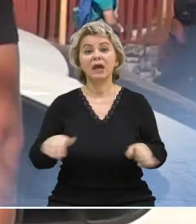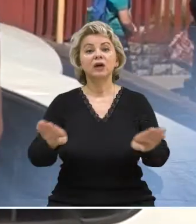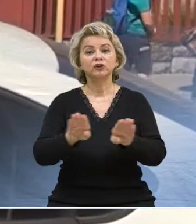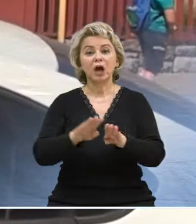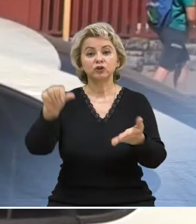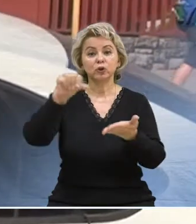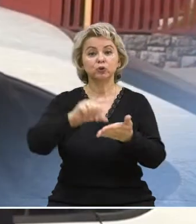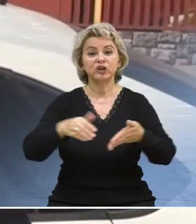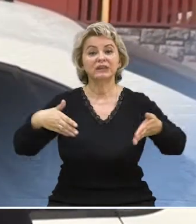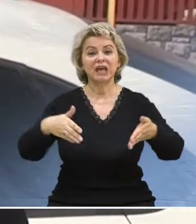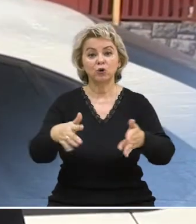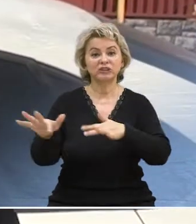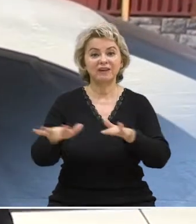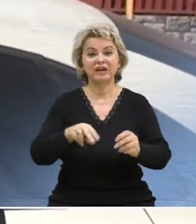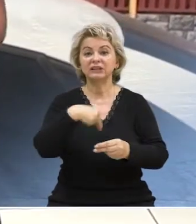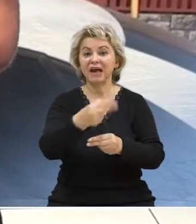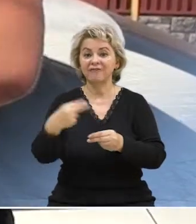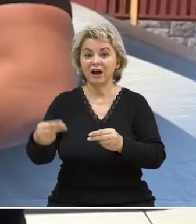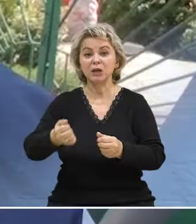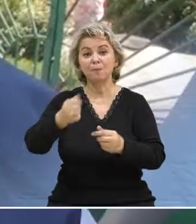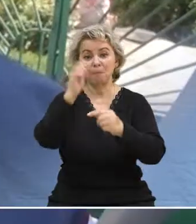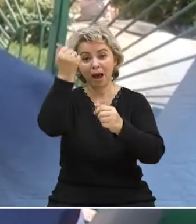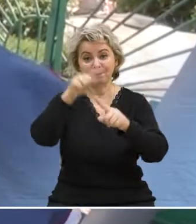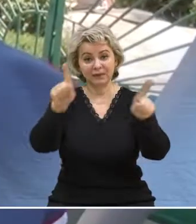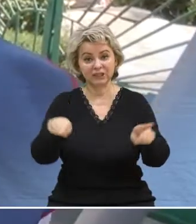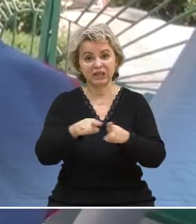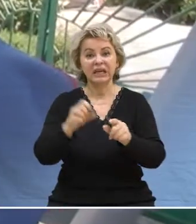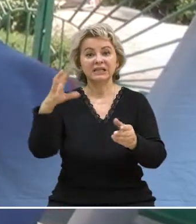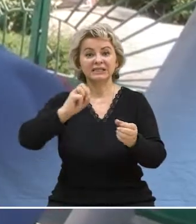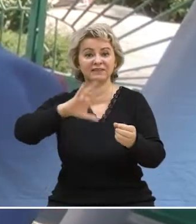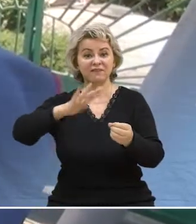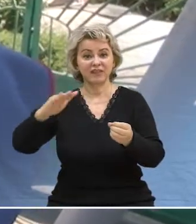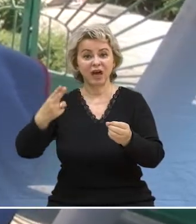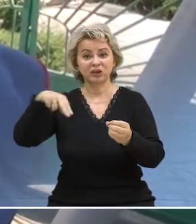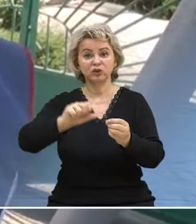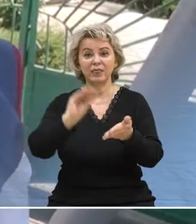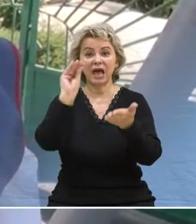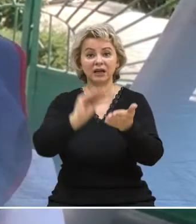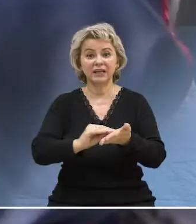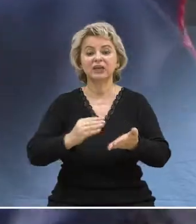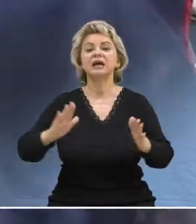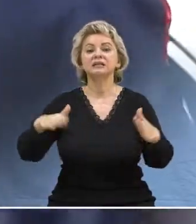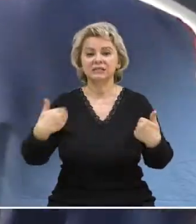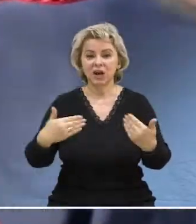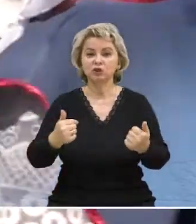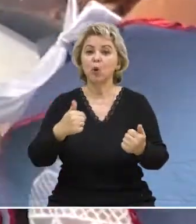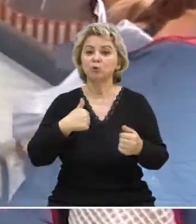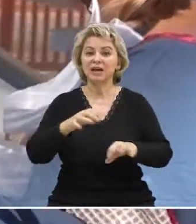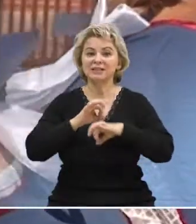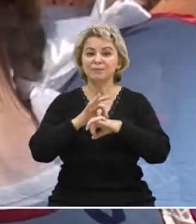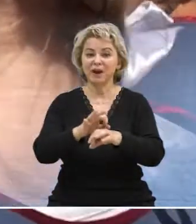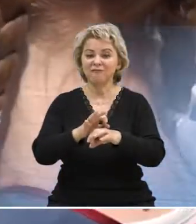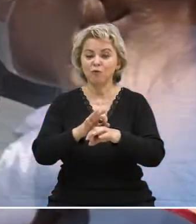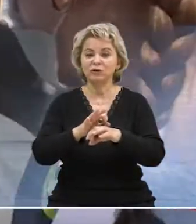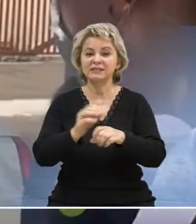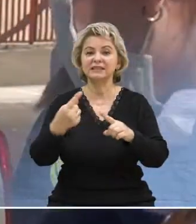Также участникам дорожного движения раздавались памятки и светоотражающие наклейки. Здравствуйте! У нас